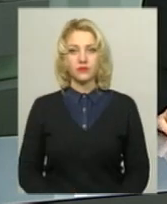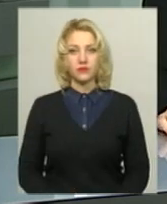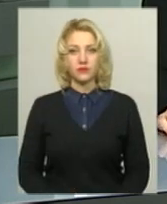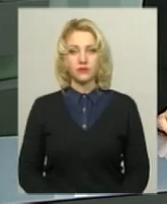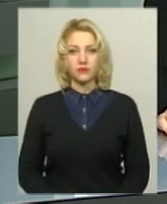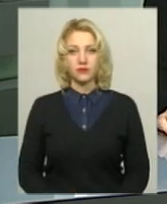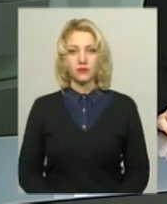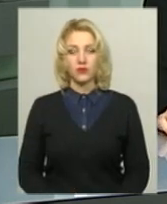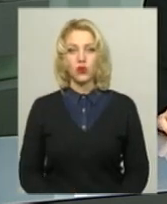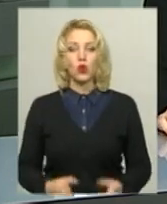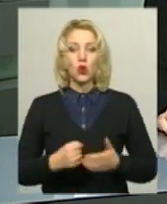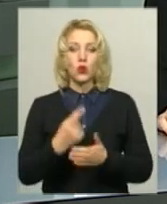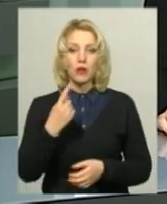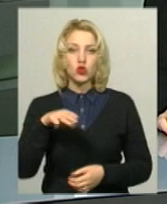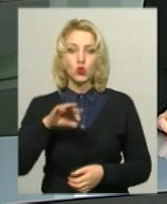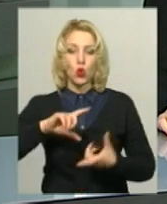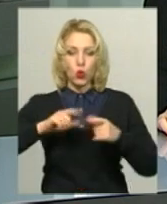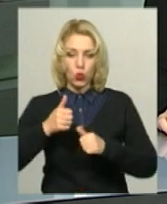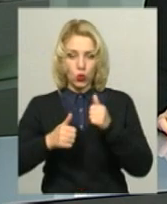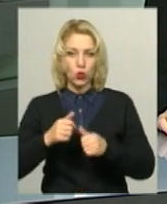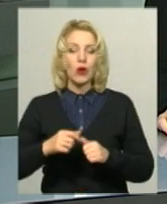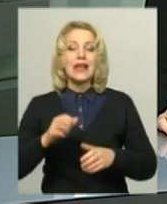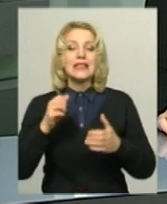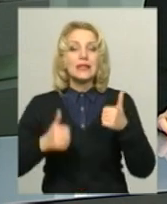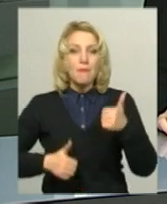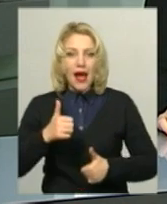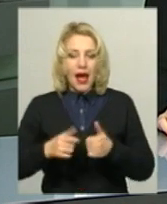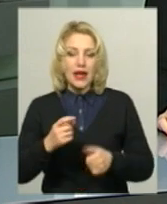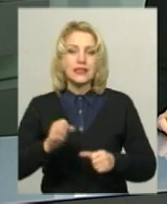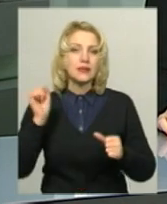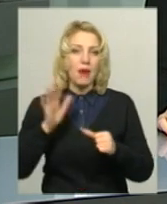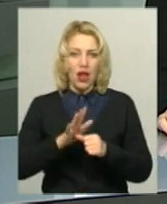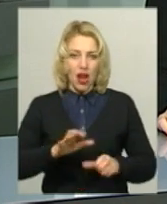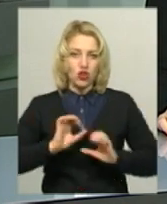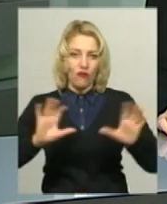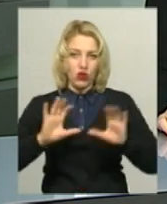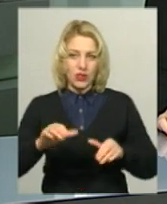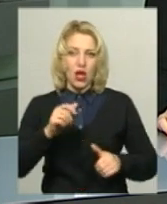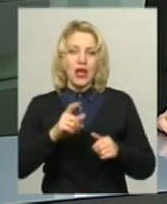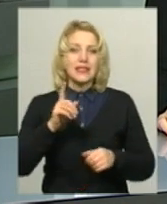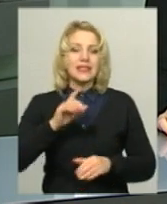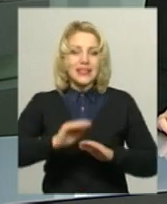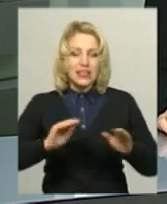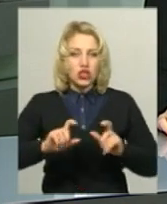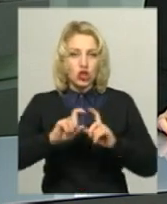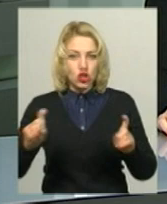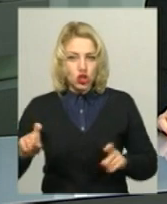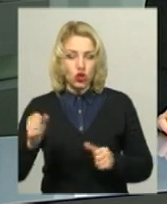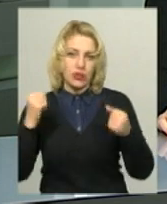Газ». До першого туру змагань з пляжного волейболу готуються вихованці Деражнянської дитячо-юнацької спортивної школи.